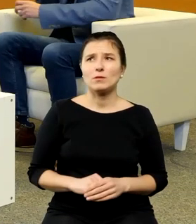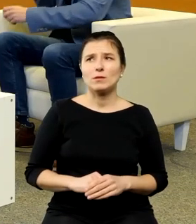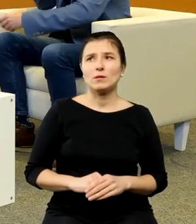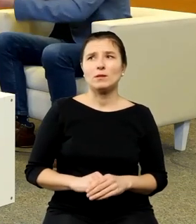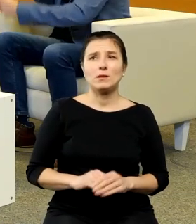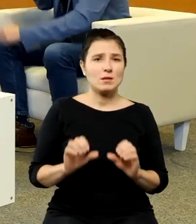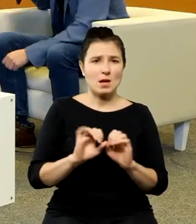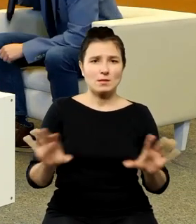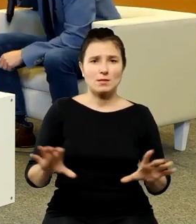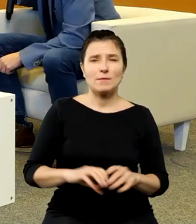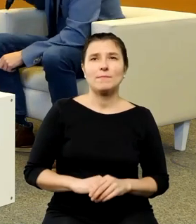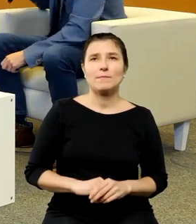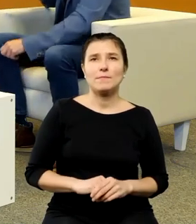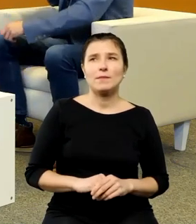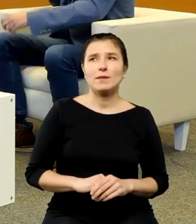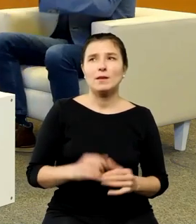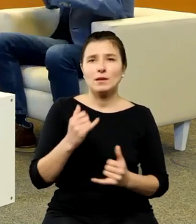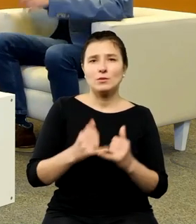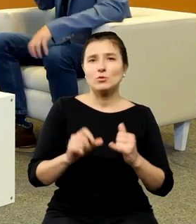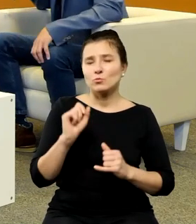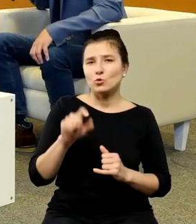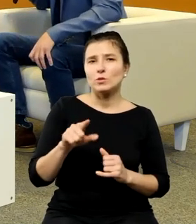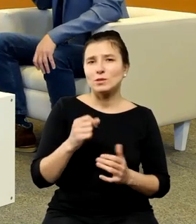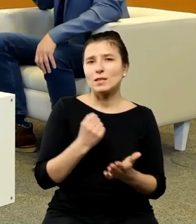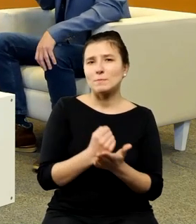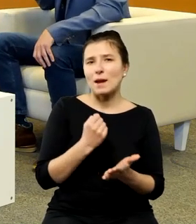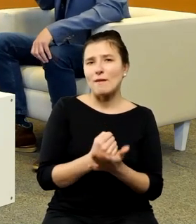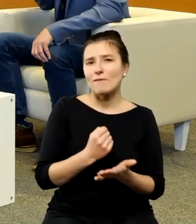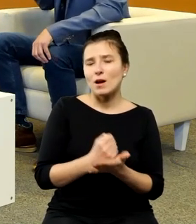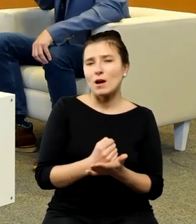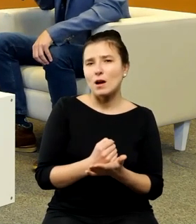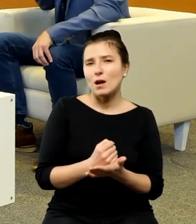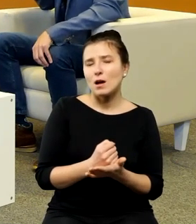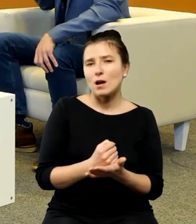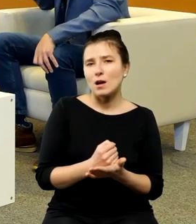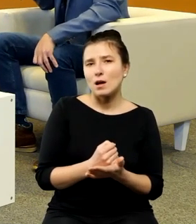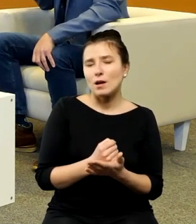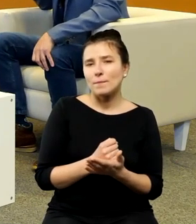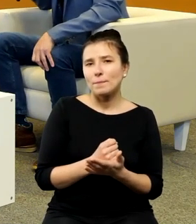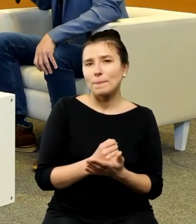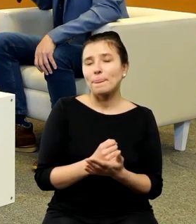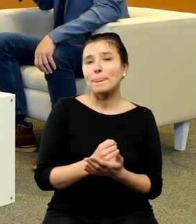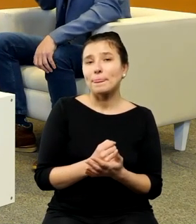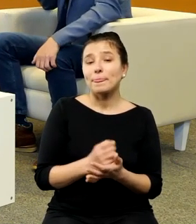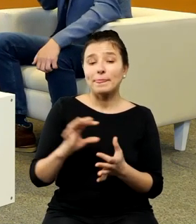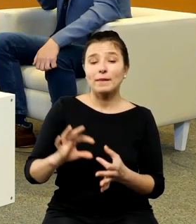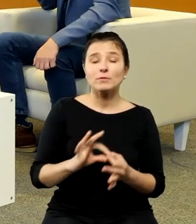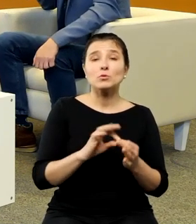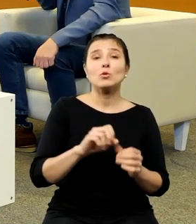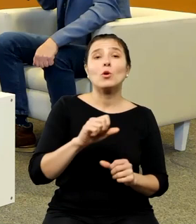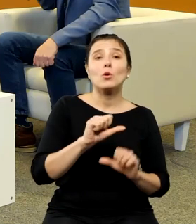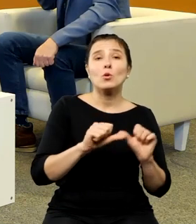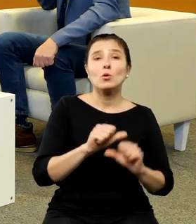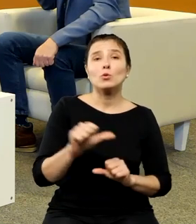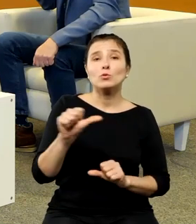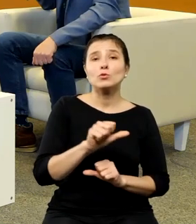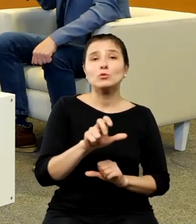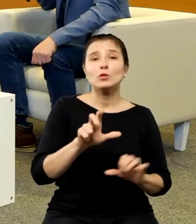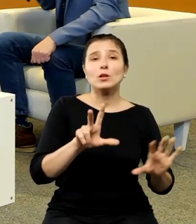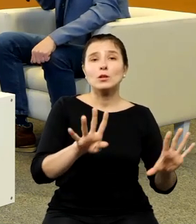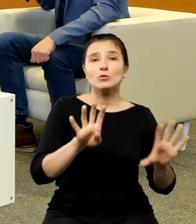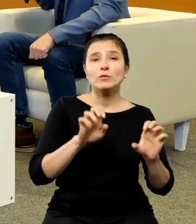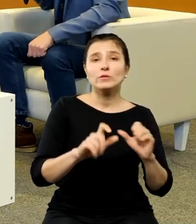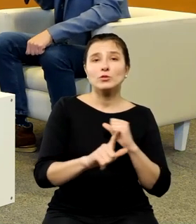jasne a skoro się pojawiła tutaj ta kwestia warto to też jednoznacznie a wracając do roku 1973